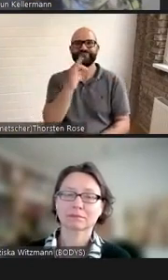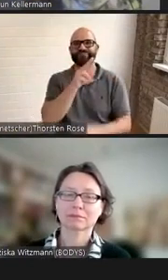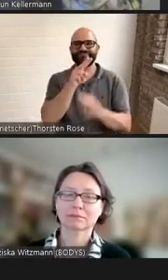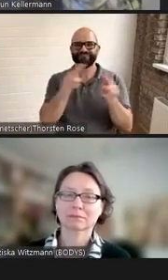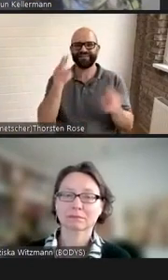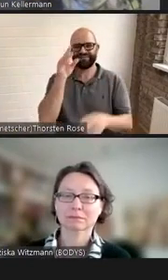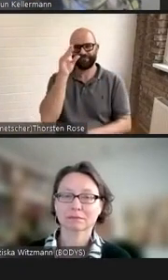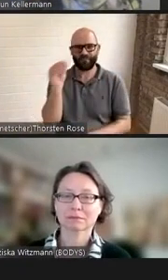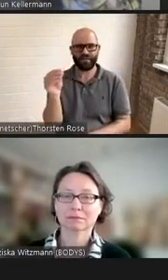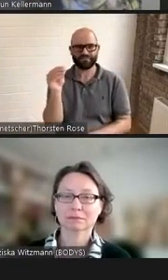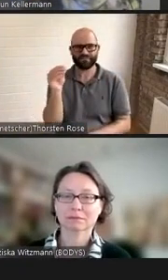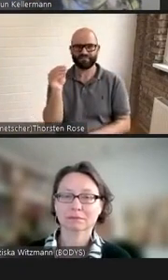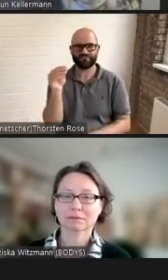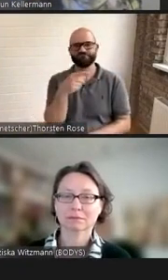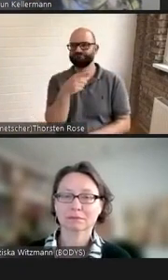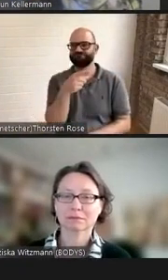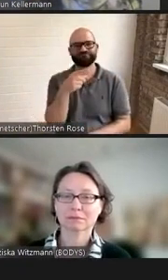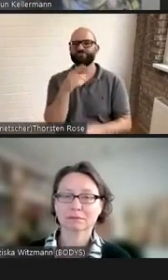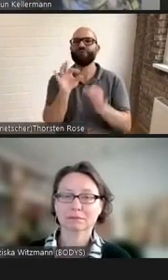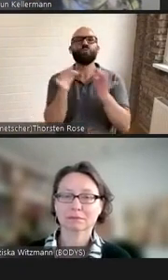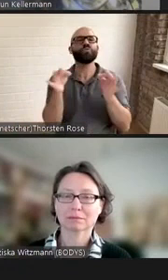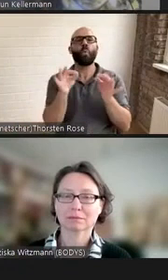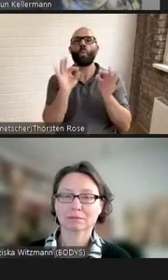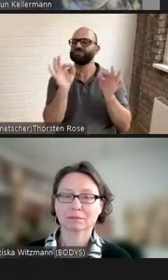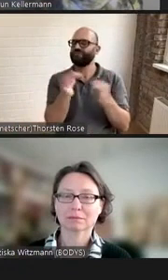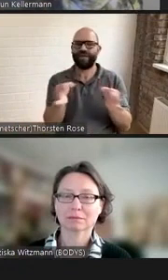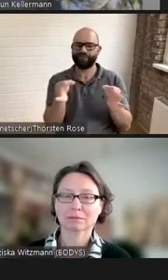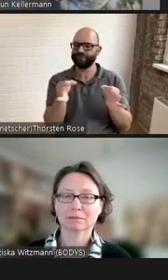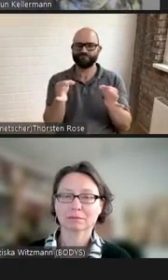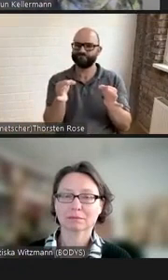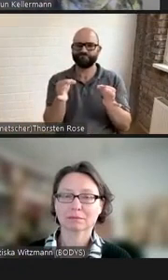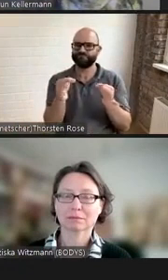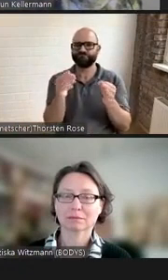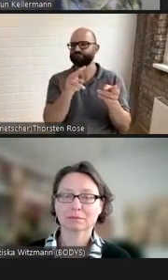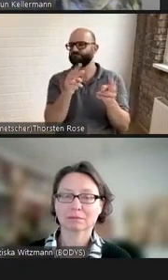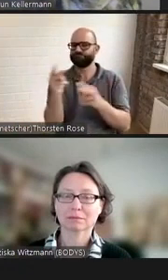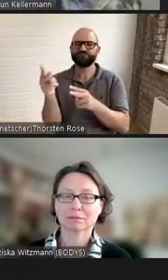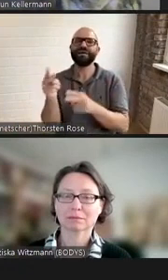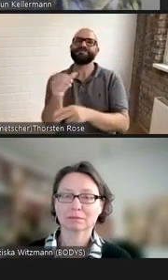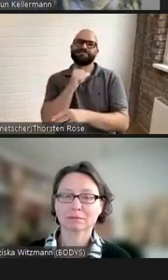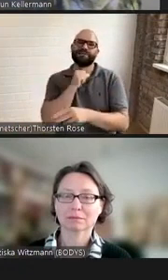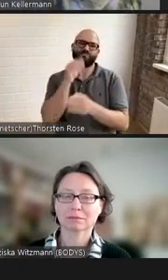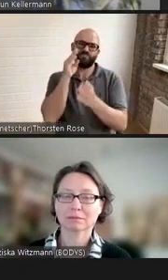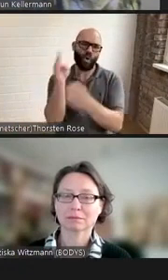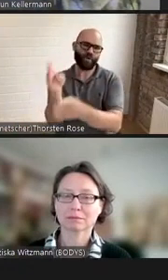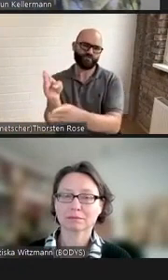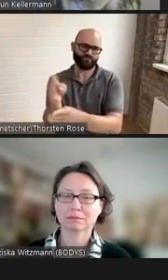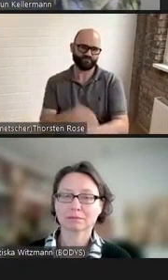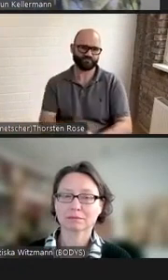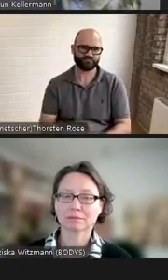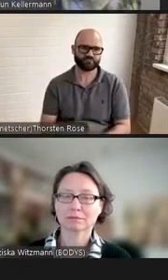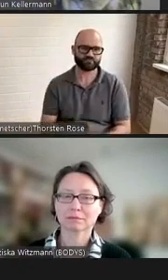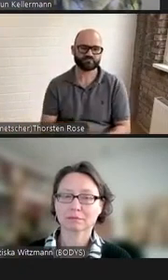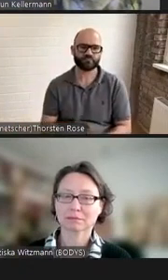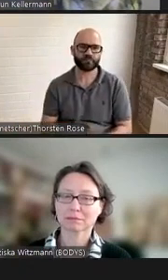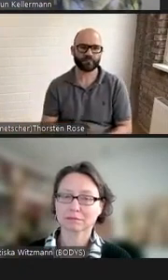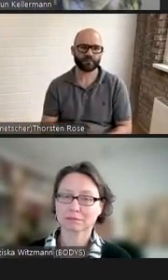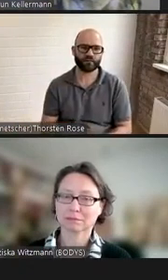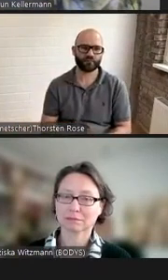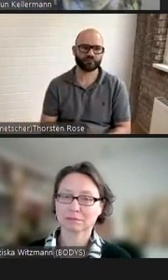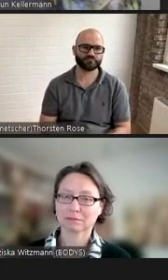Weg in den Selbst. Thomas Mann selbst hat in einer